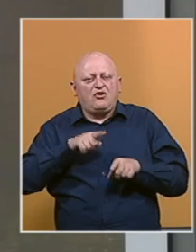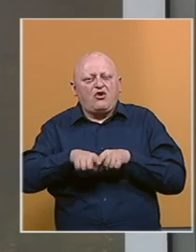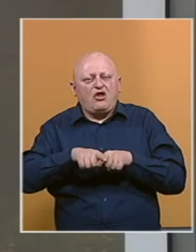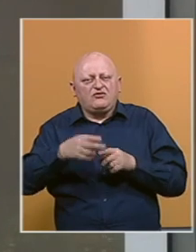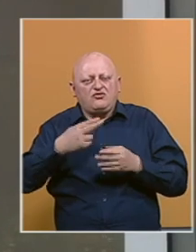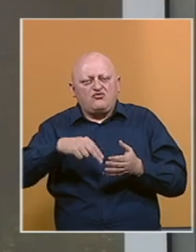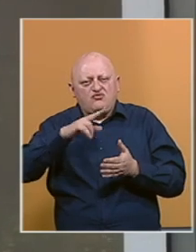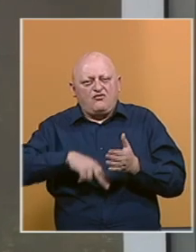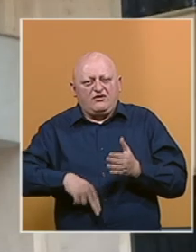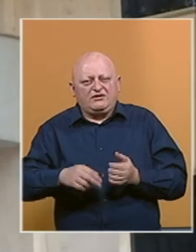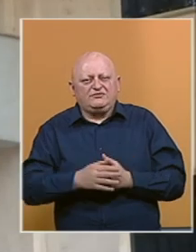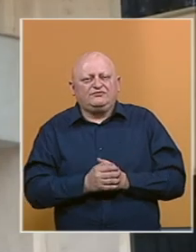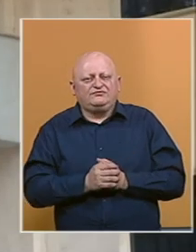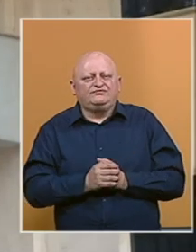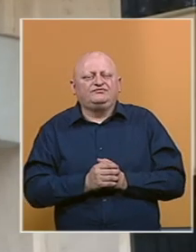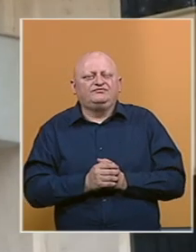kolektivnog ugovora.